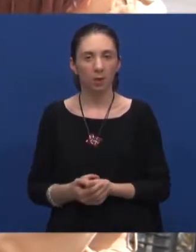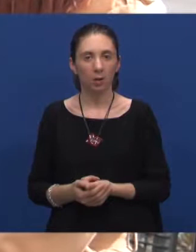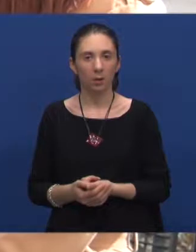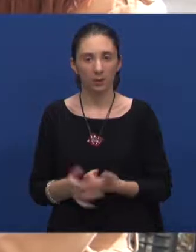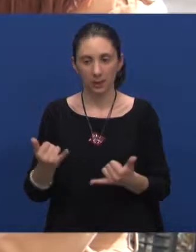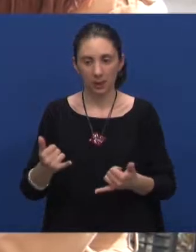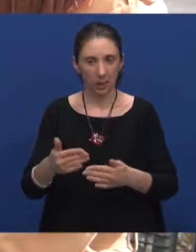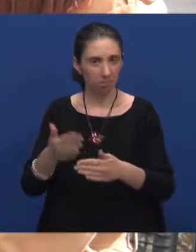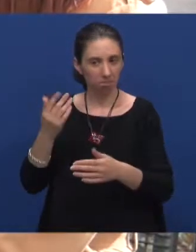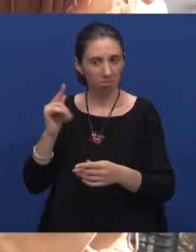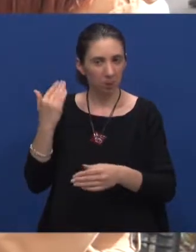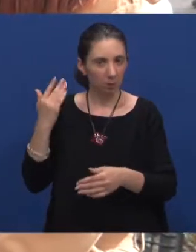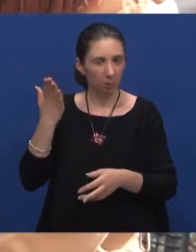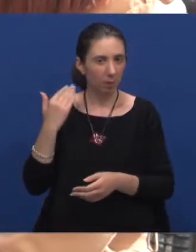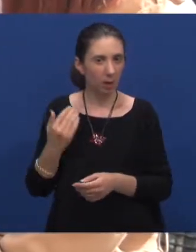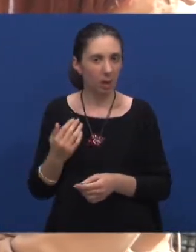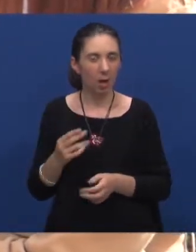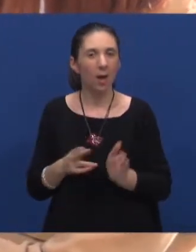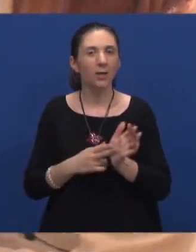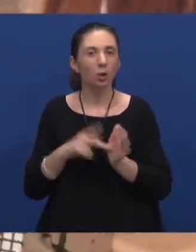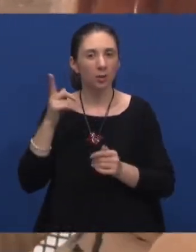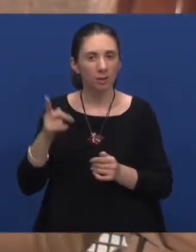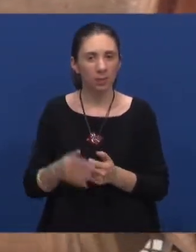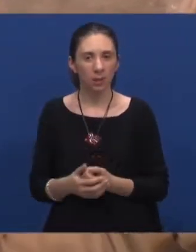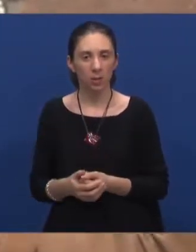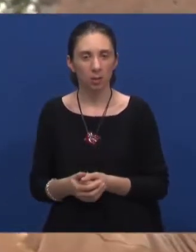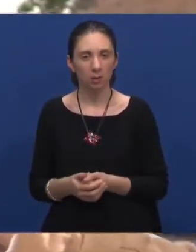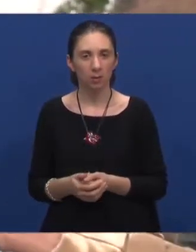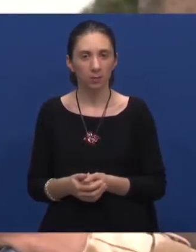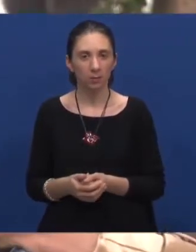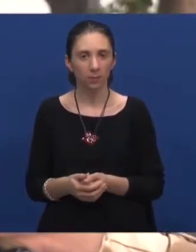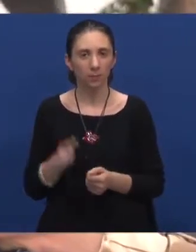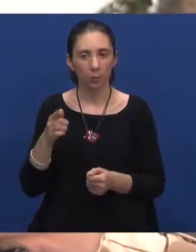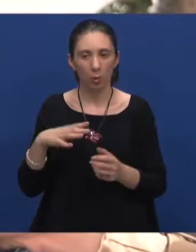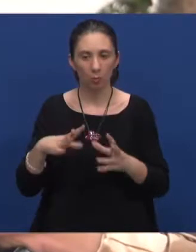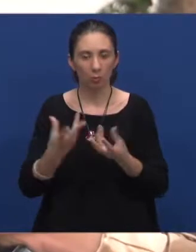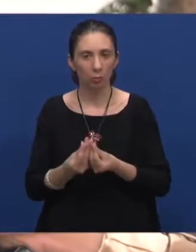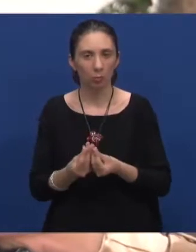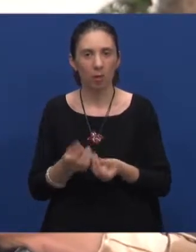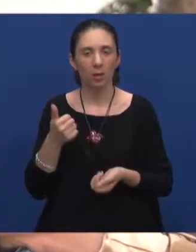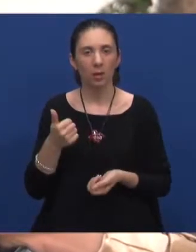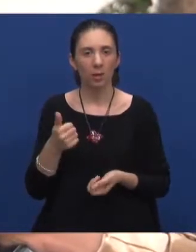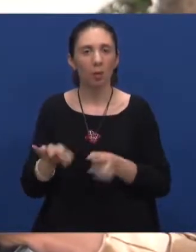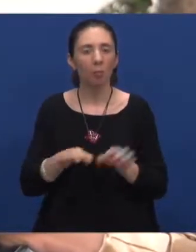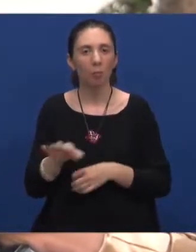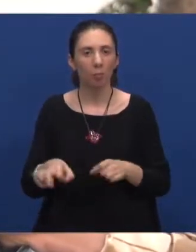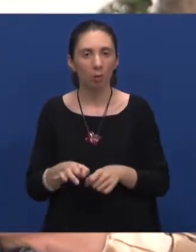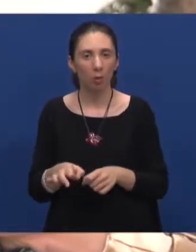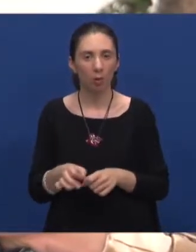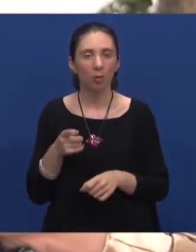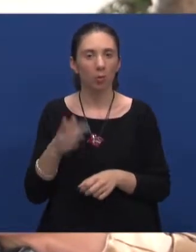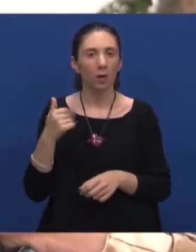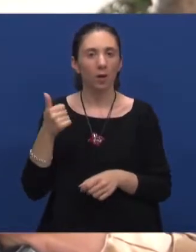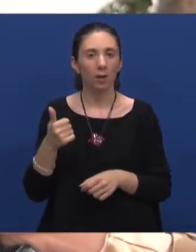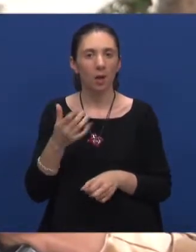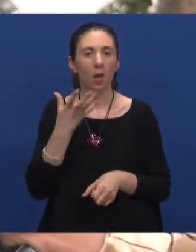sad nedavno sam bila u Nizozemskoj, to sam išla u sklopu jednog projekta i isto to je